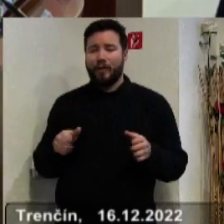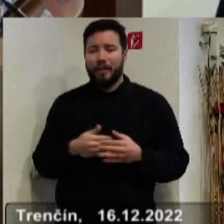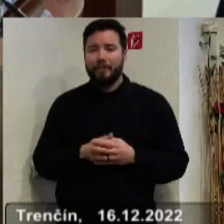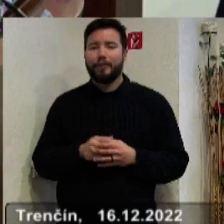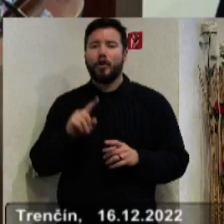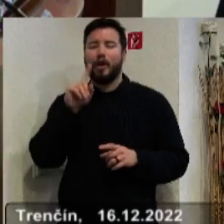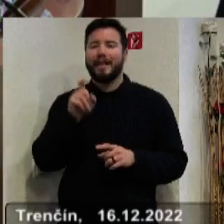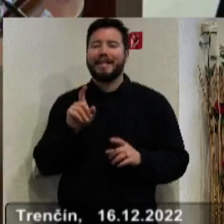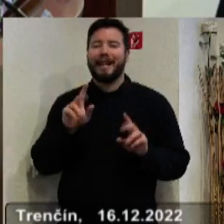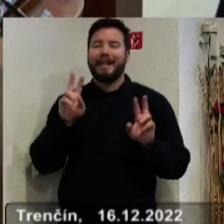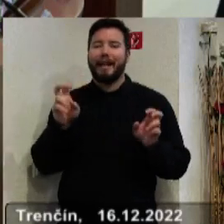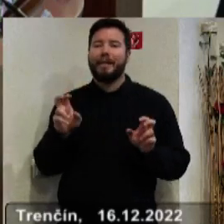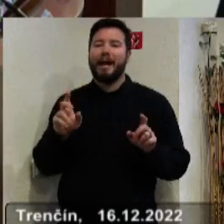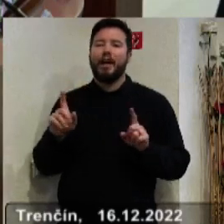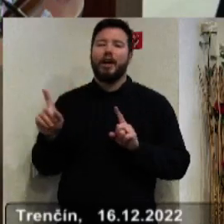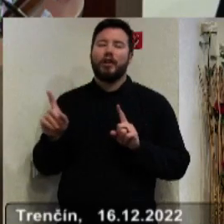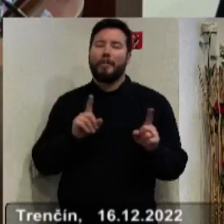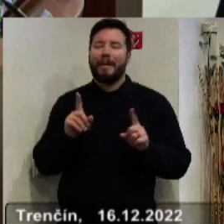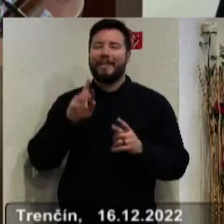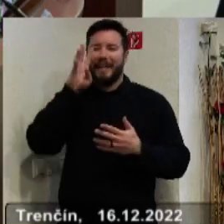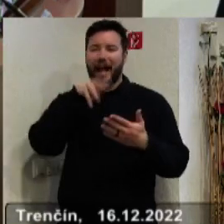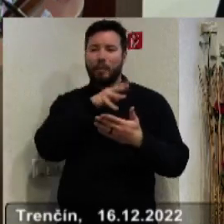grafikónu železní SR.